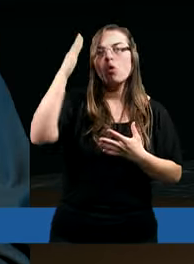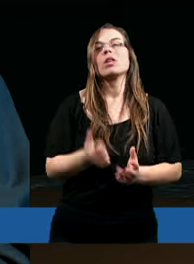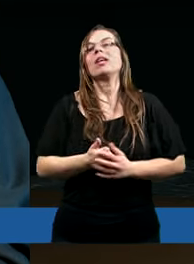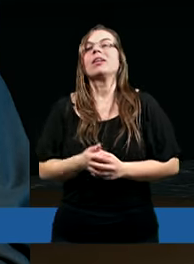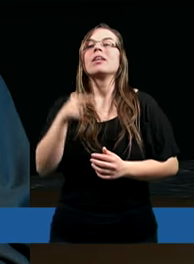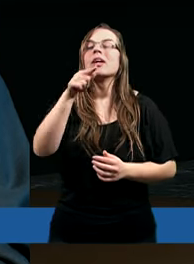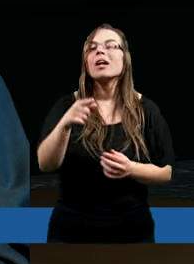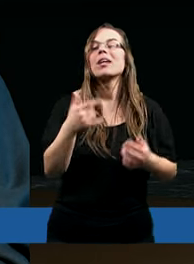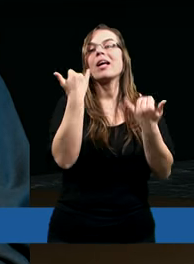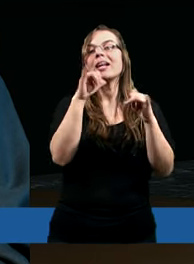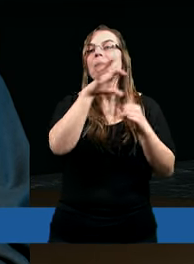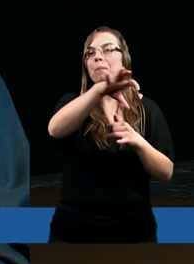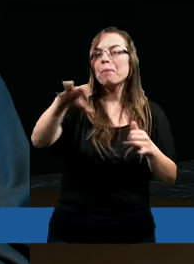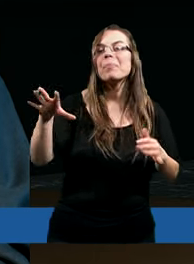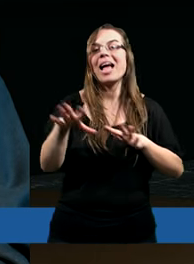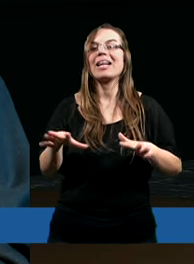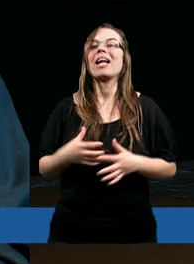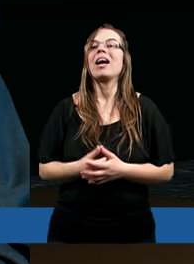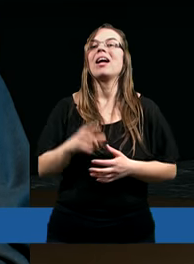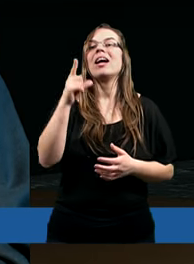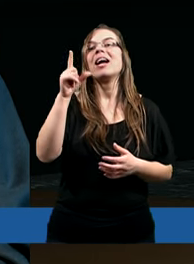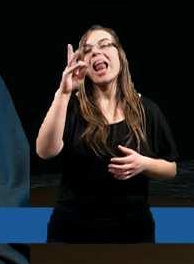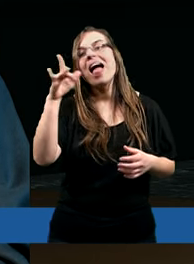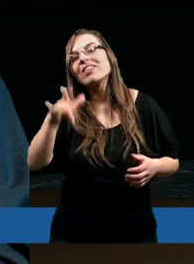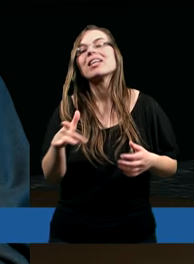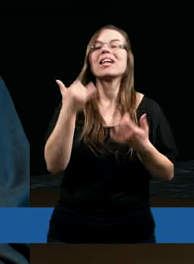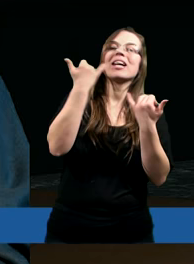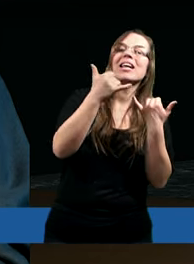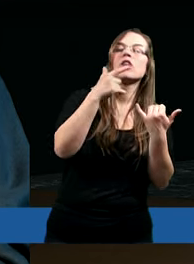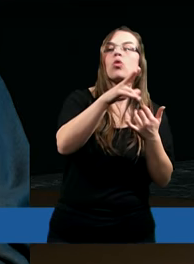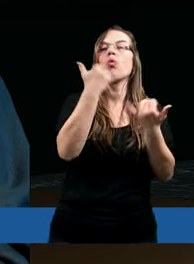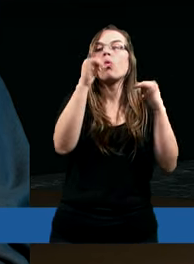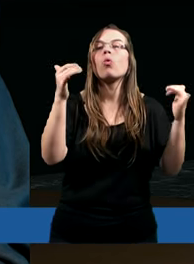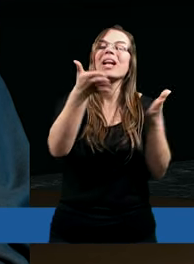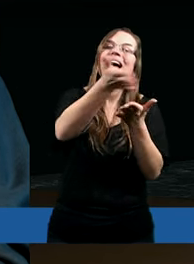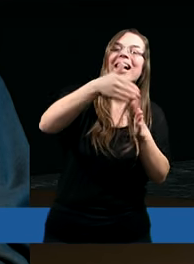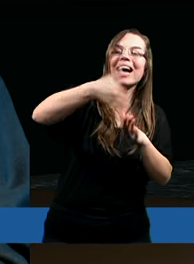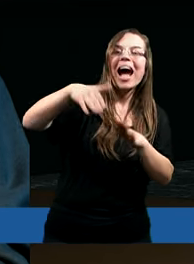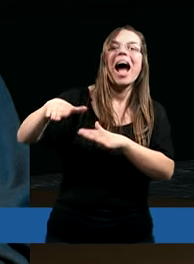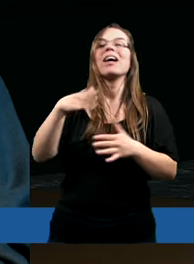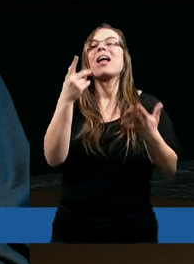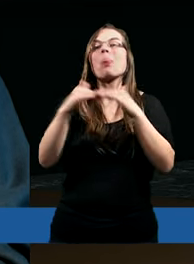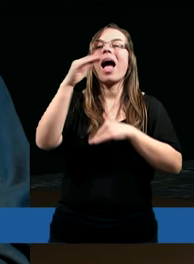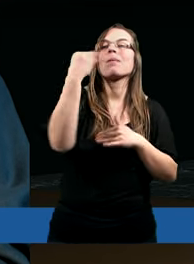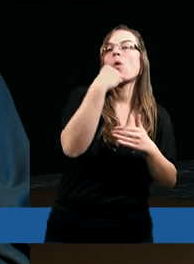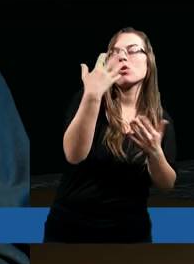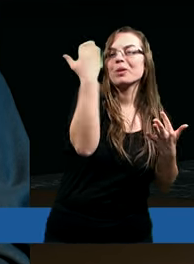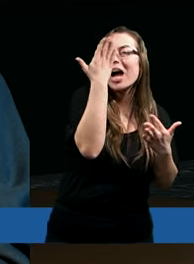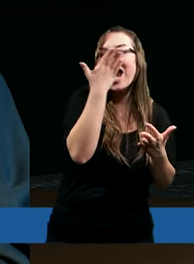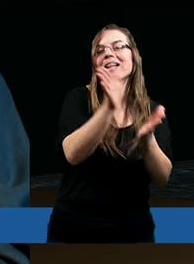Pond i Bitynia leży, to są dwie duże krainy, które leżą nad Morzem Czarnym.